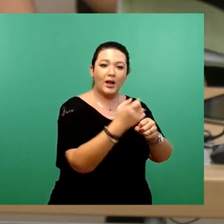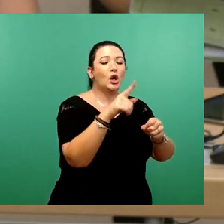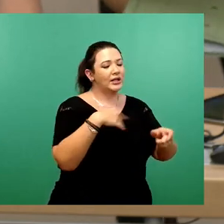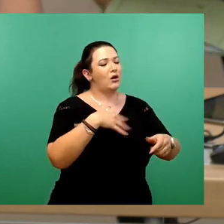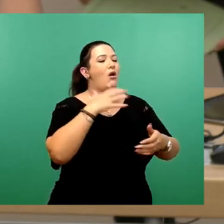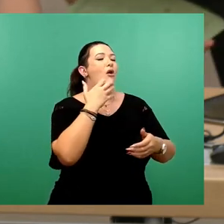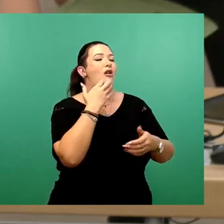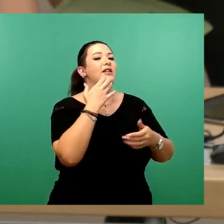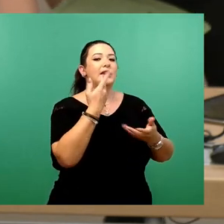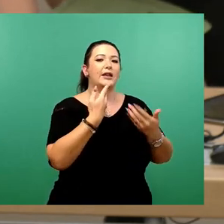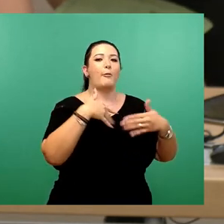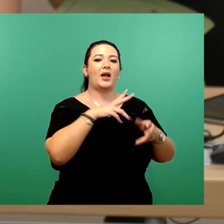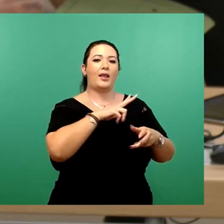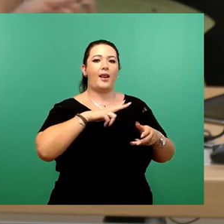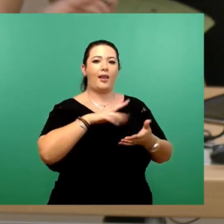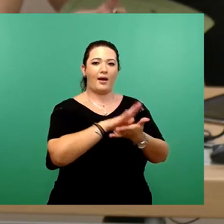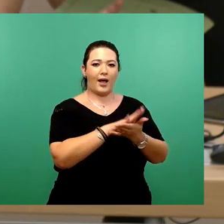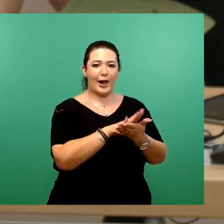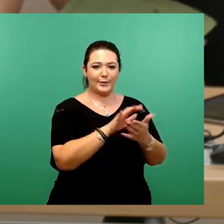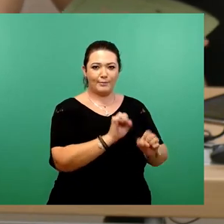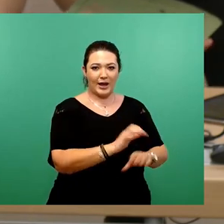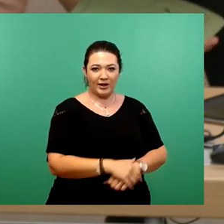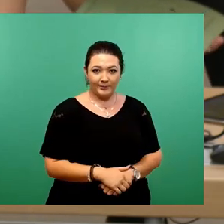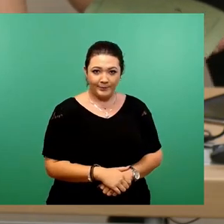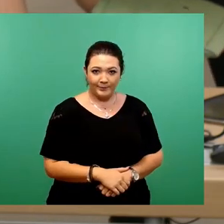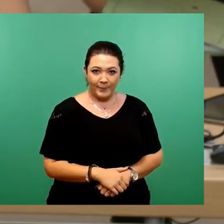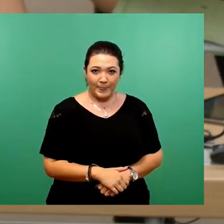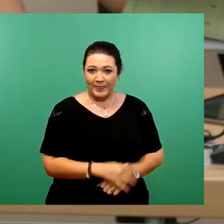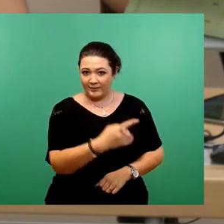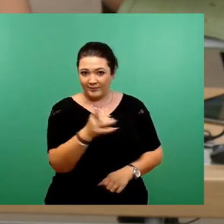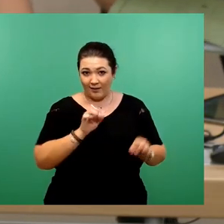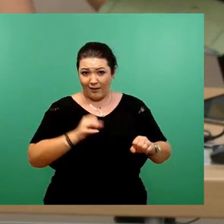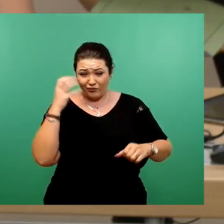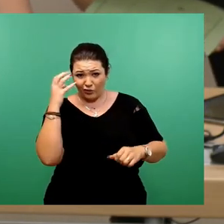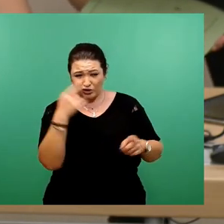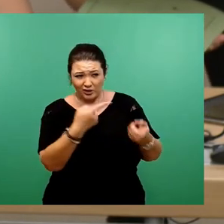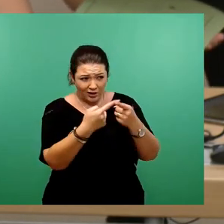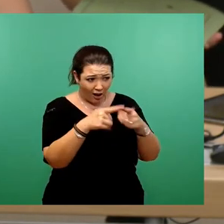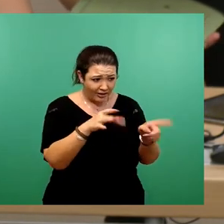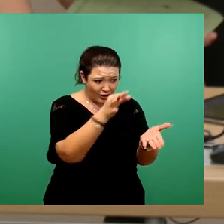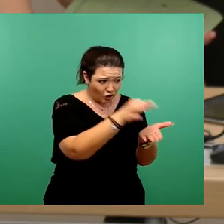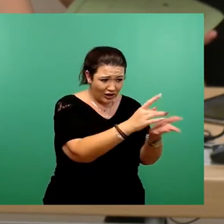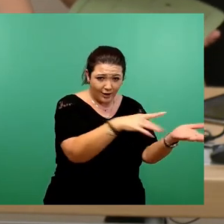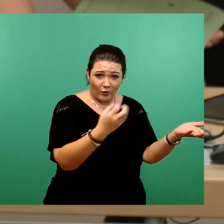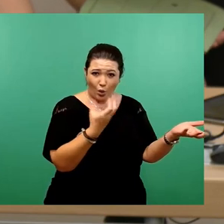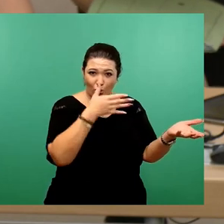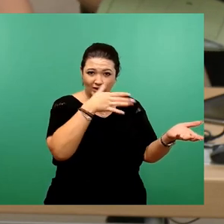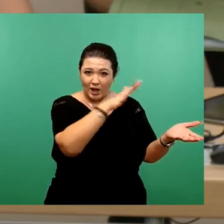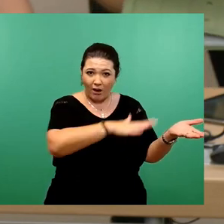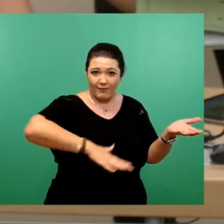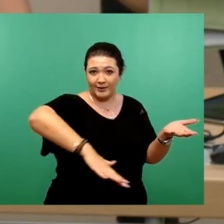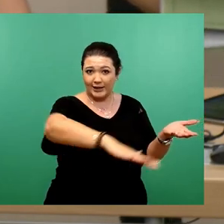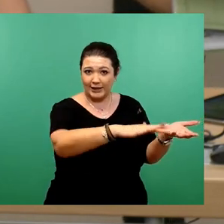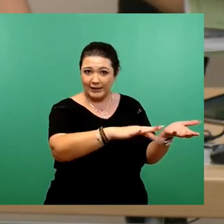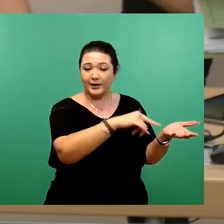Wir können uns sehr gut vorstellen, an einer anderen Stelle im Rosengarten, das bietet sich ja an, den es inzwischen gibt,